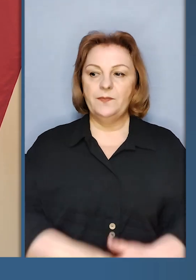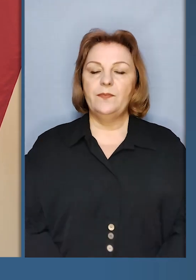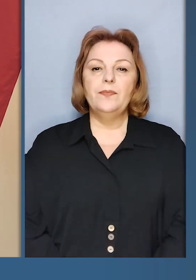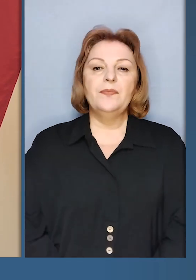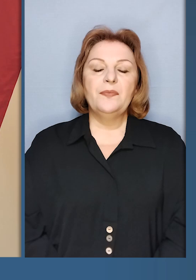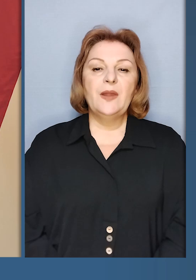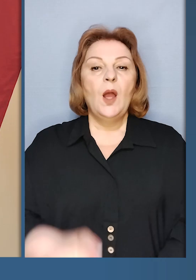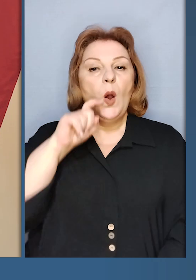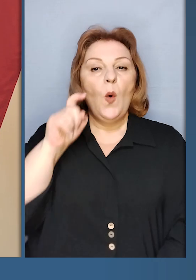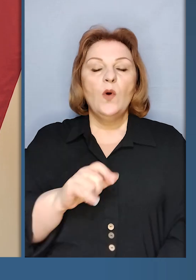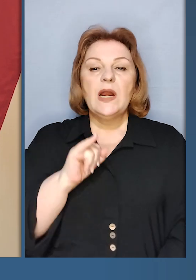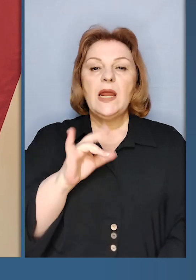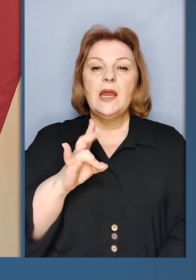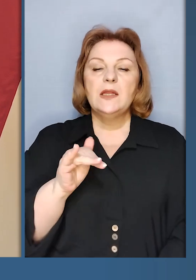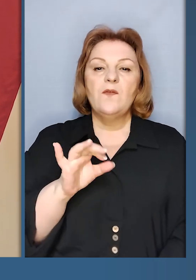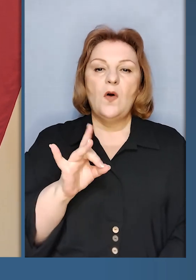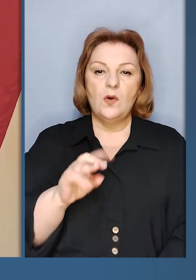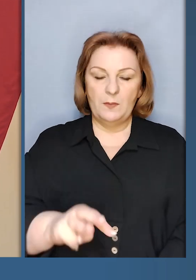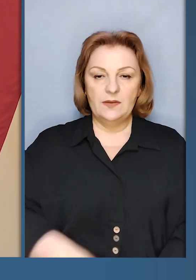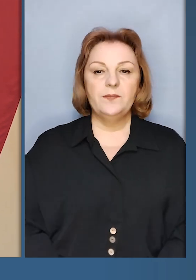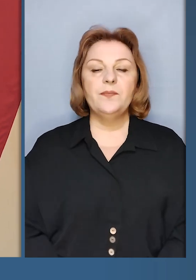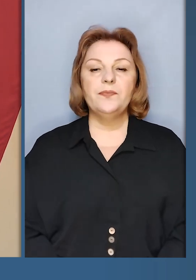Пан Юрій Бенагевич, Укрінформ.